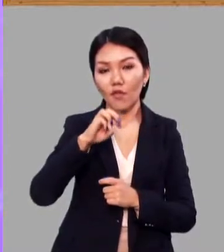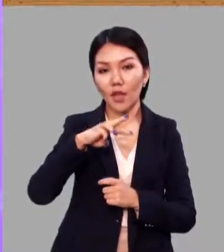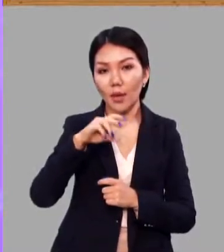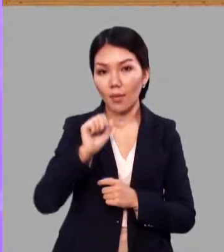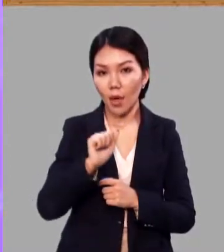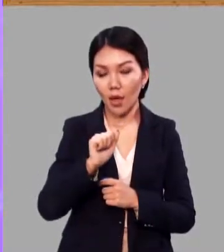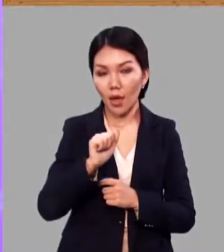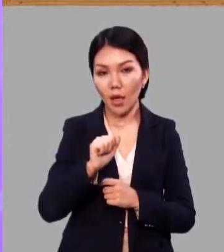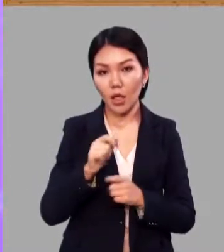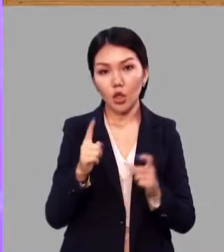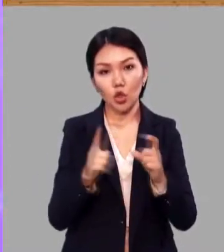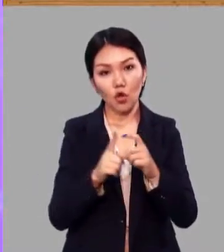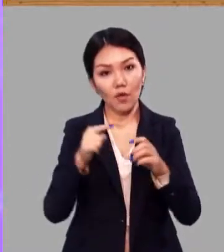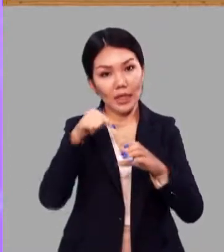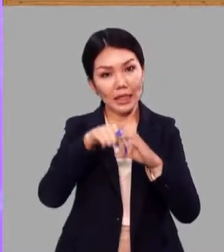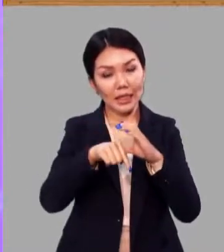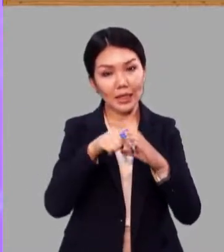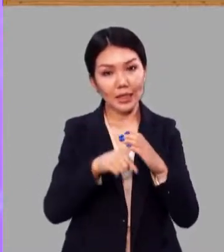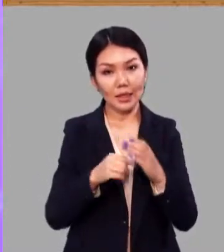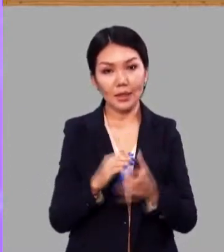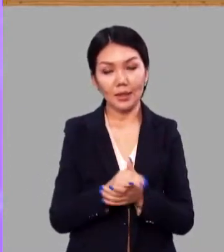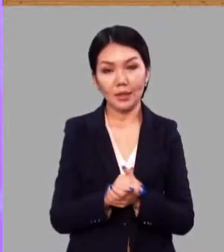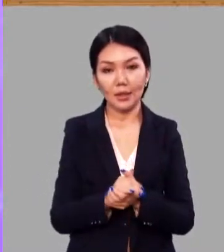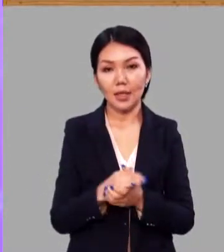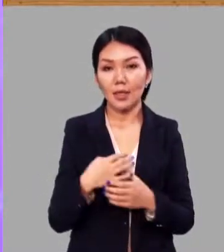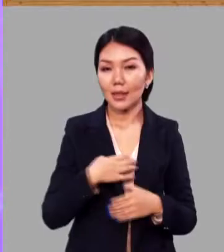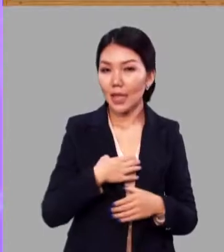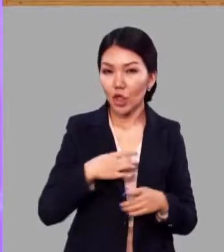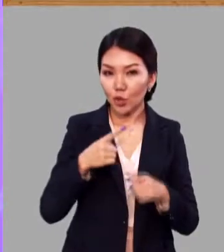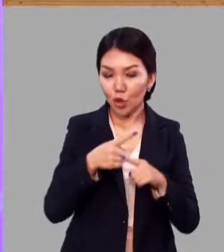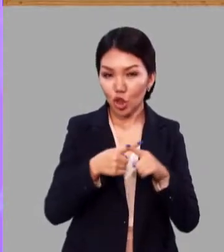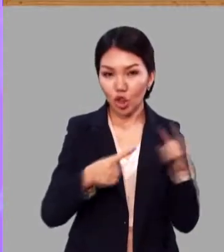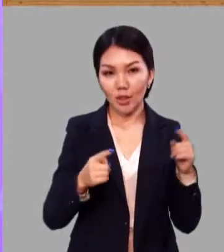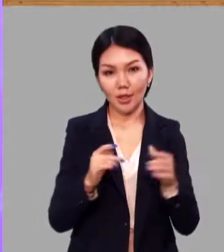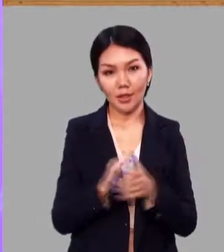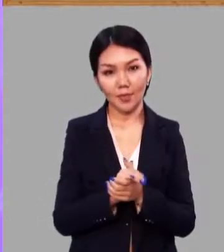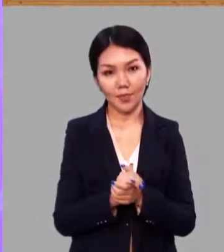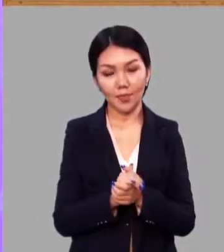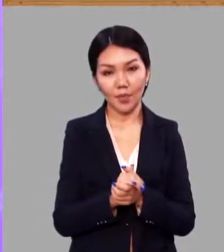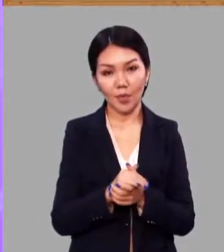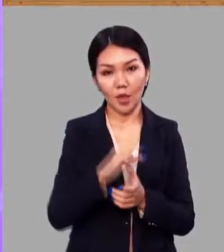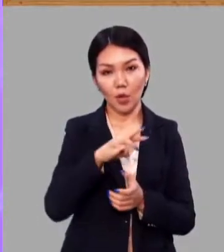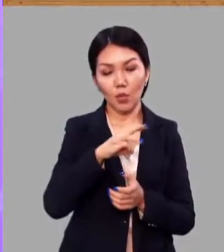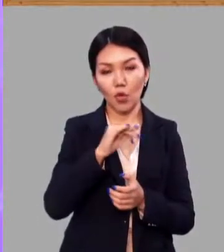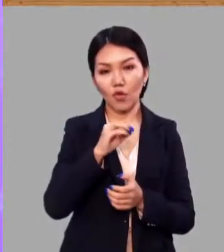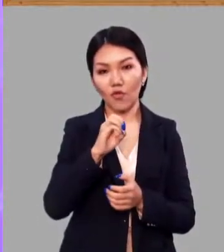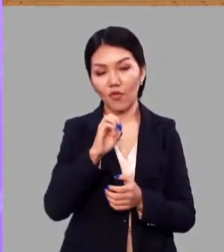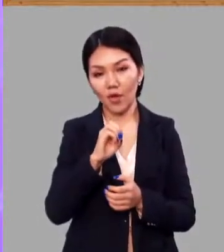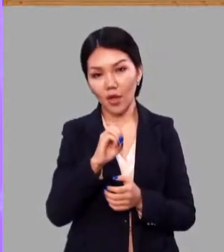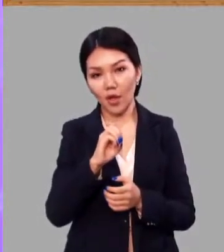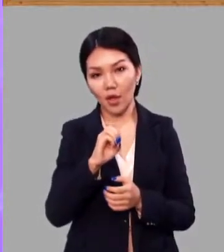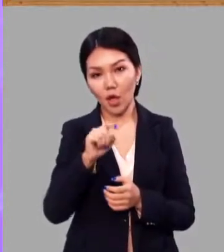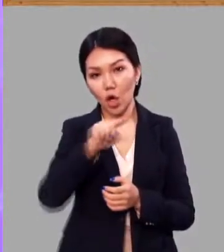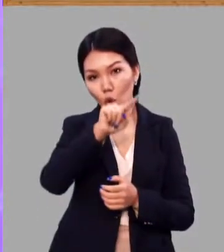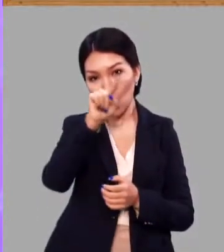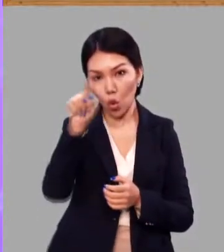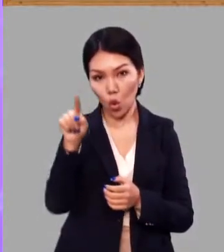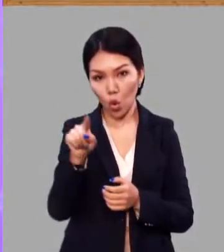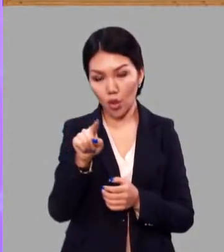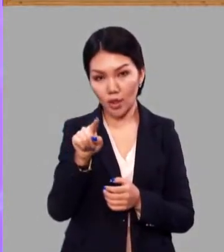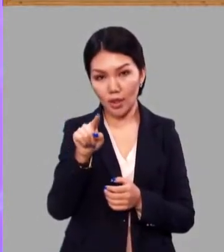состоит из значимых частей, то есть морфем, корня,